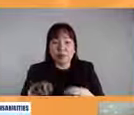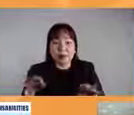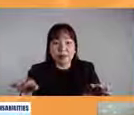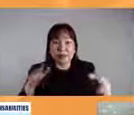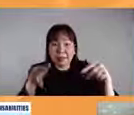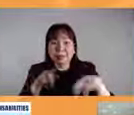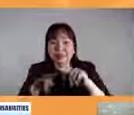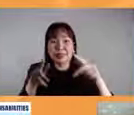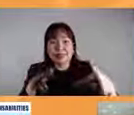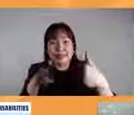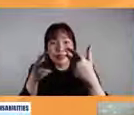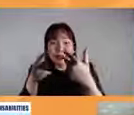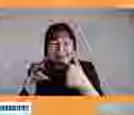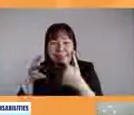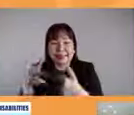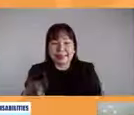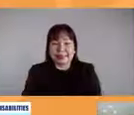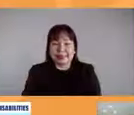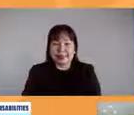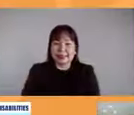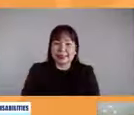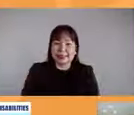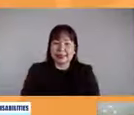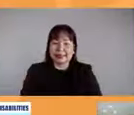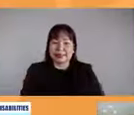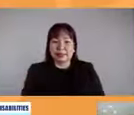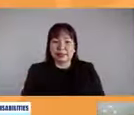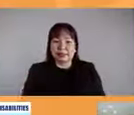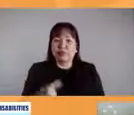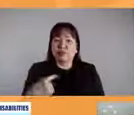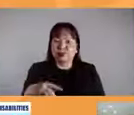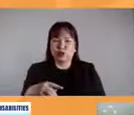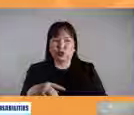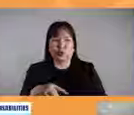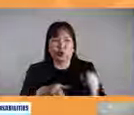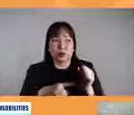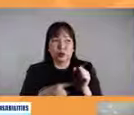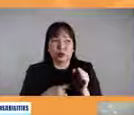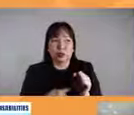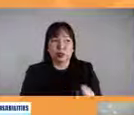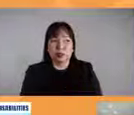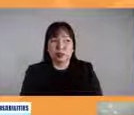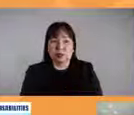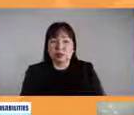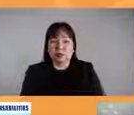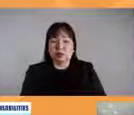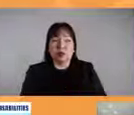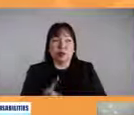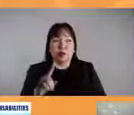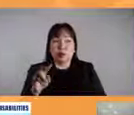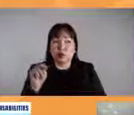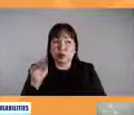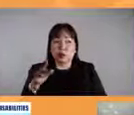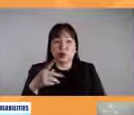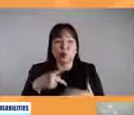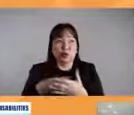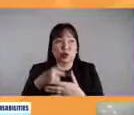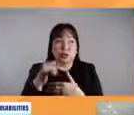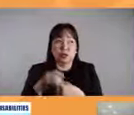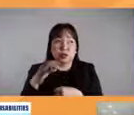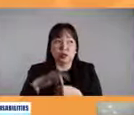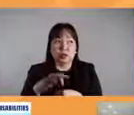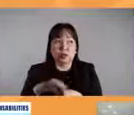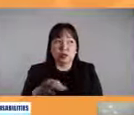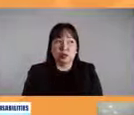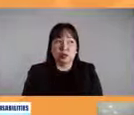taong may kapansanan. Sinasimula naman namin yung aming isa pang bagong proyekto, ang